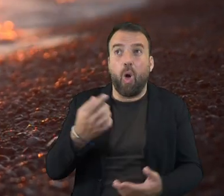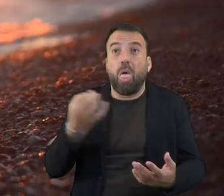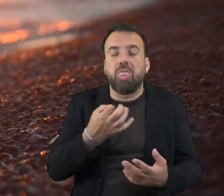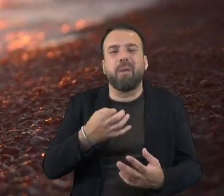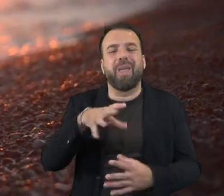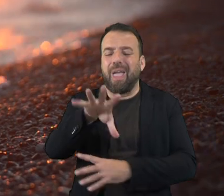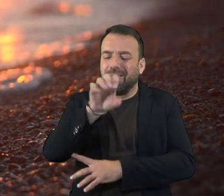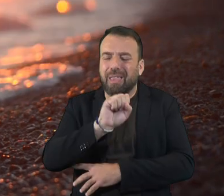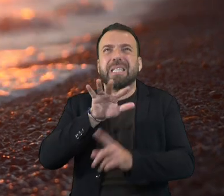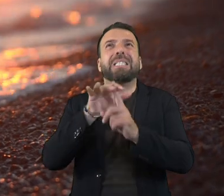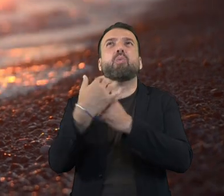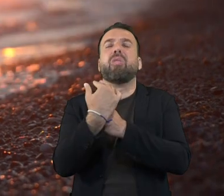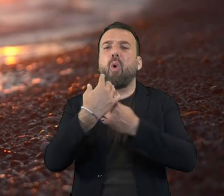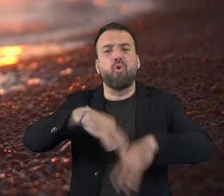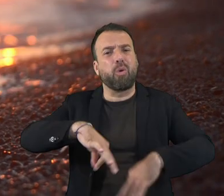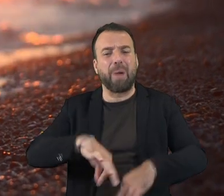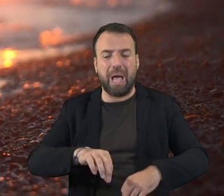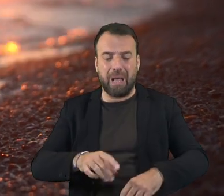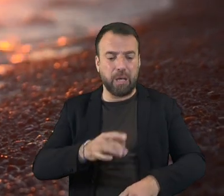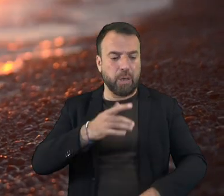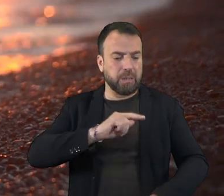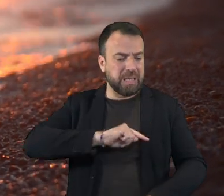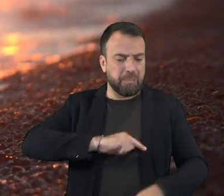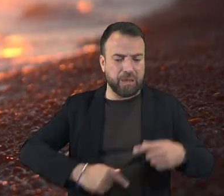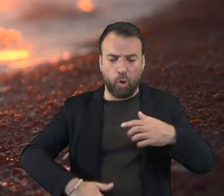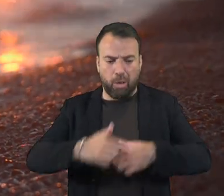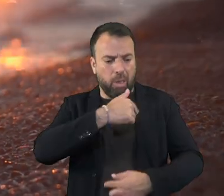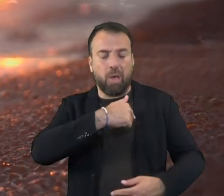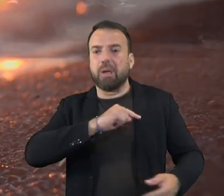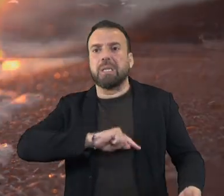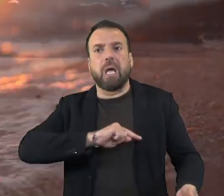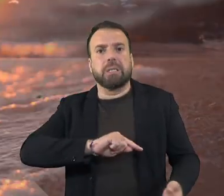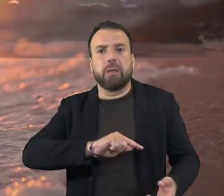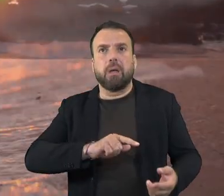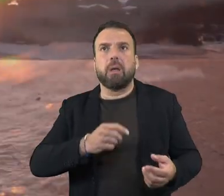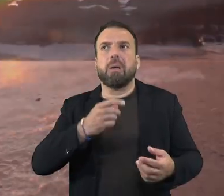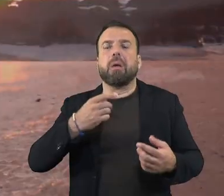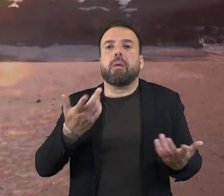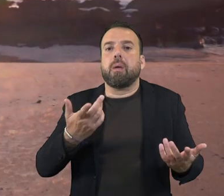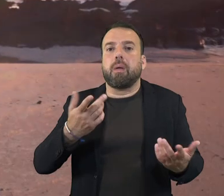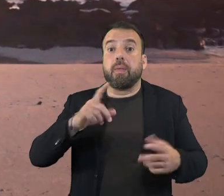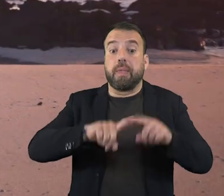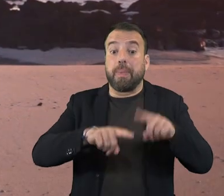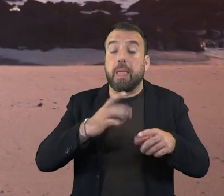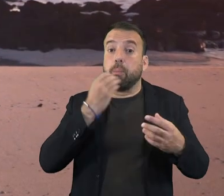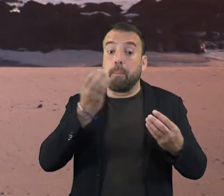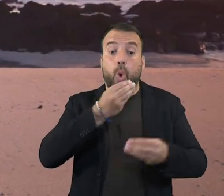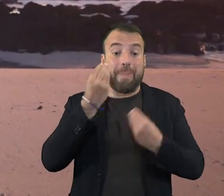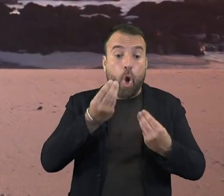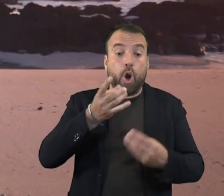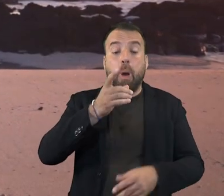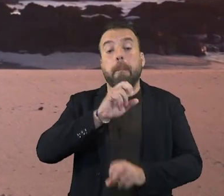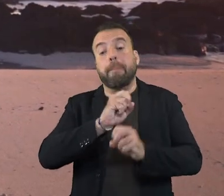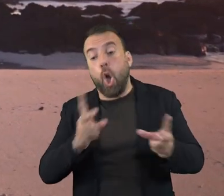normal davant d'aquesta situació sentir-nos així. Sentireu menor malestar si us enfocau en les coses que sí podeu